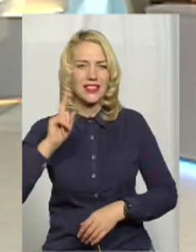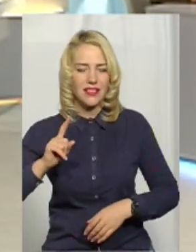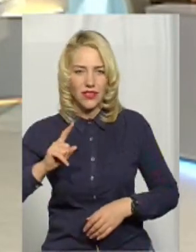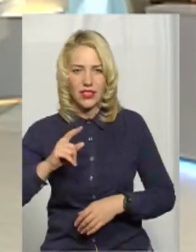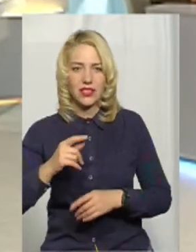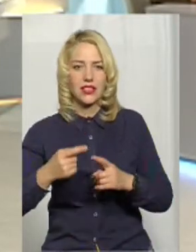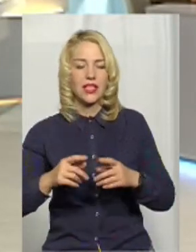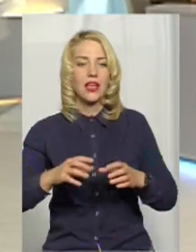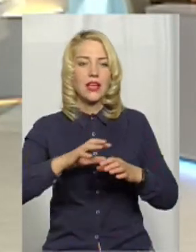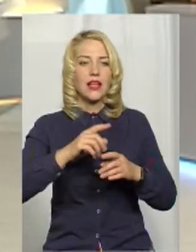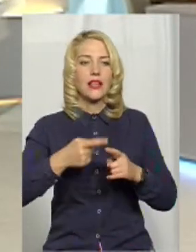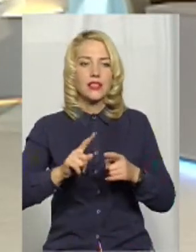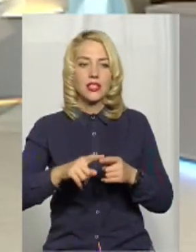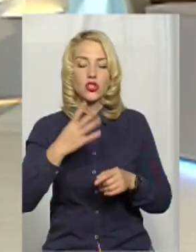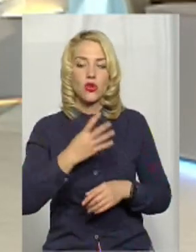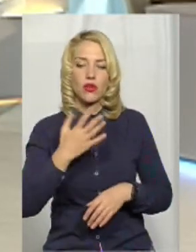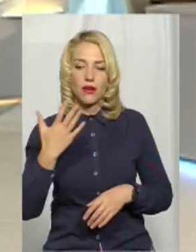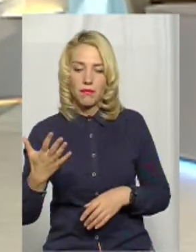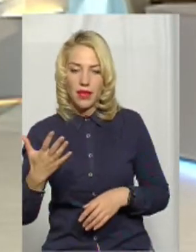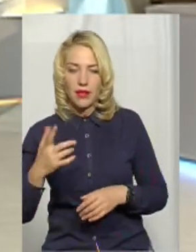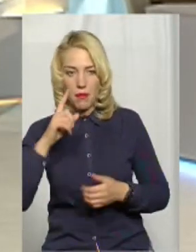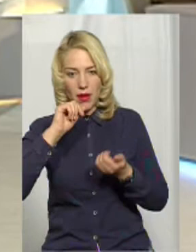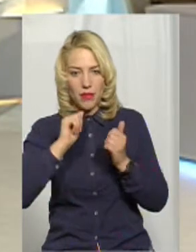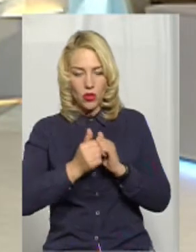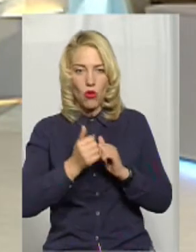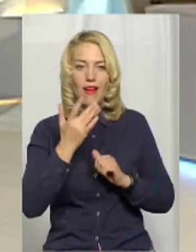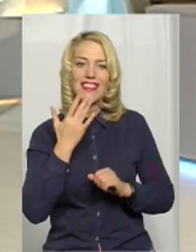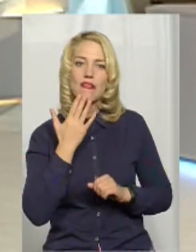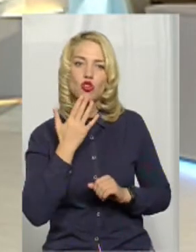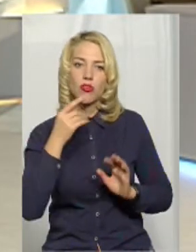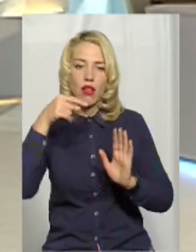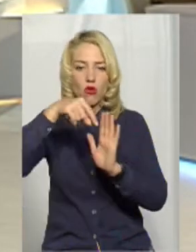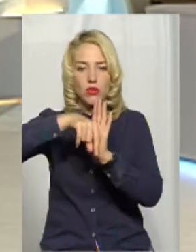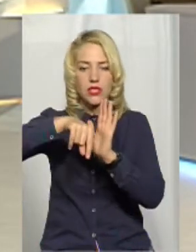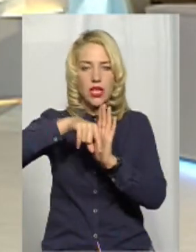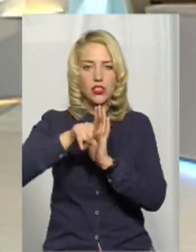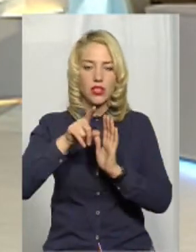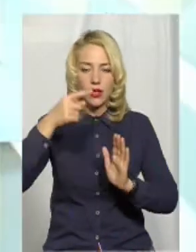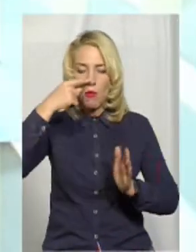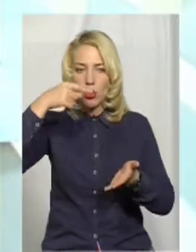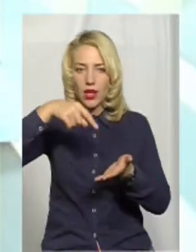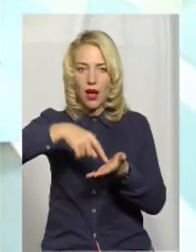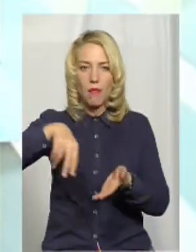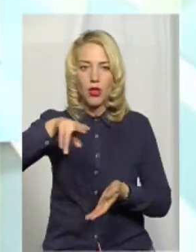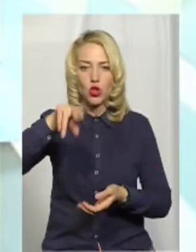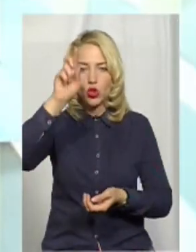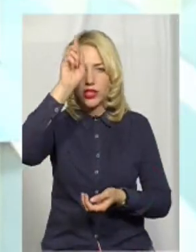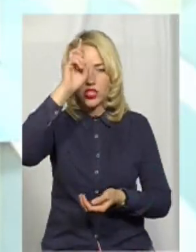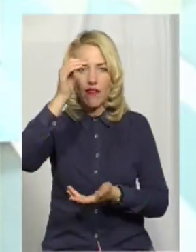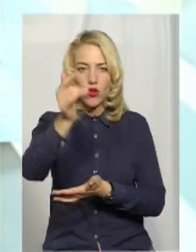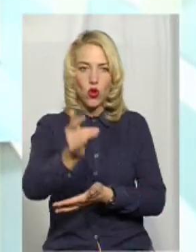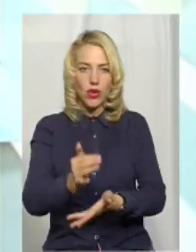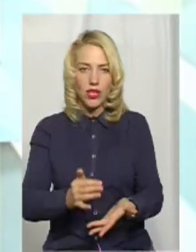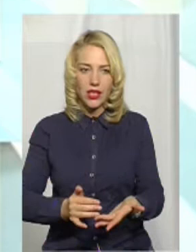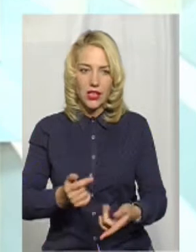45 пам'яток архітектури і містобудування. В основному це національного значення, які потрапили до Державного реєстру нерухомих пам'яток України